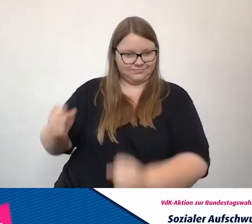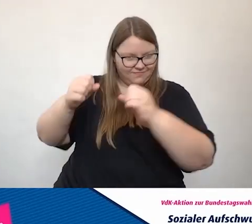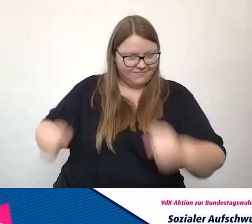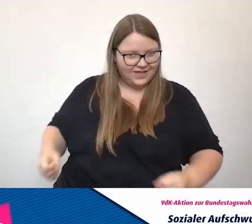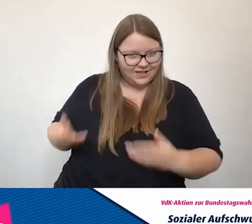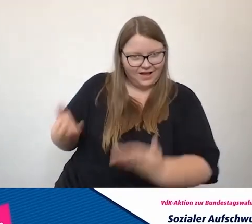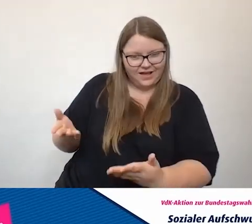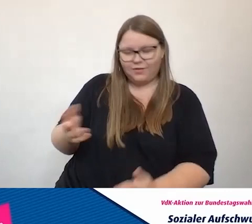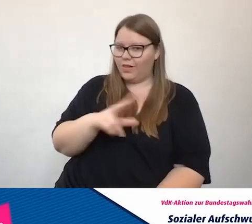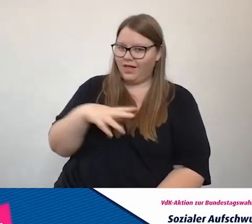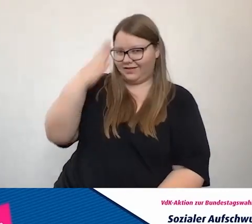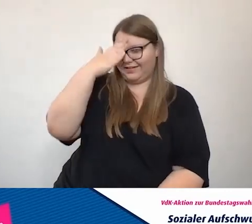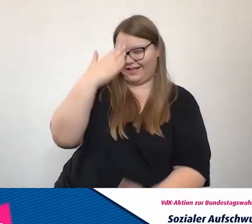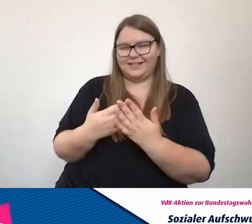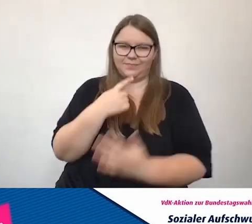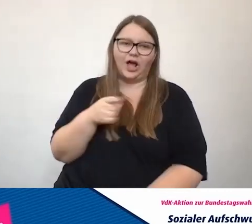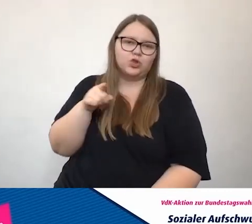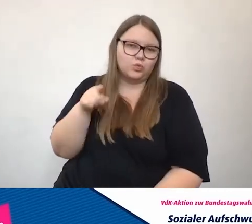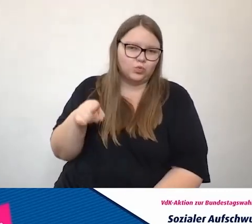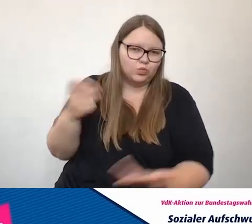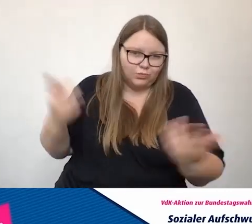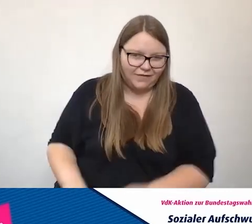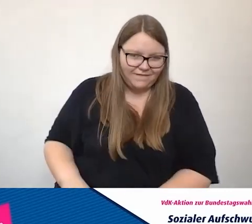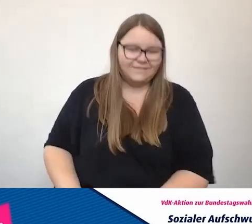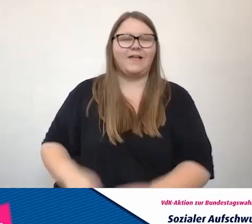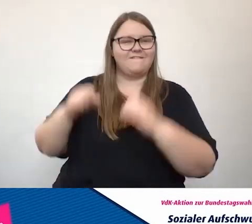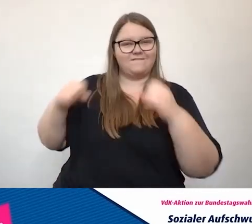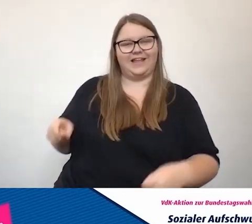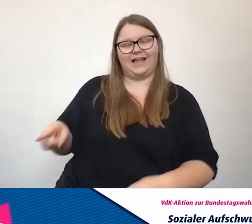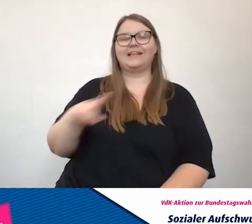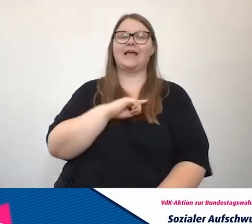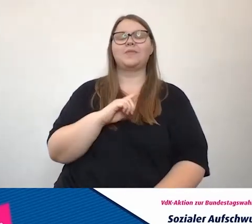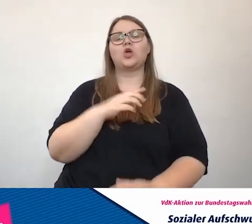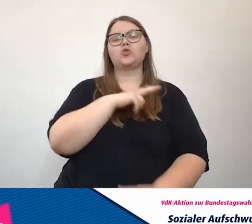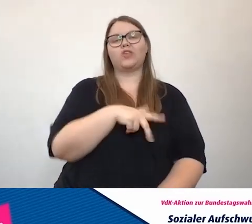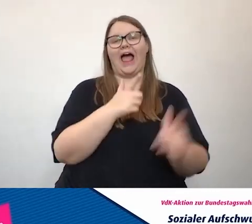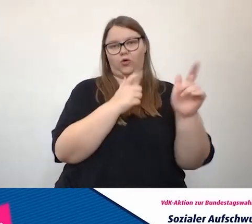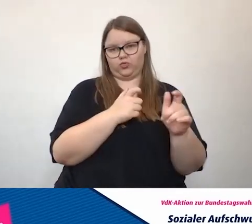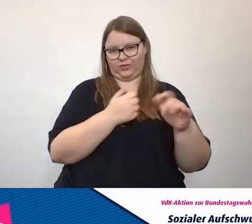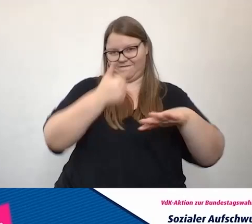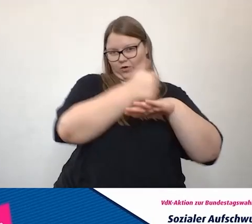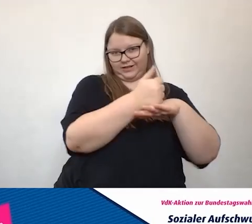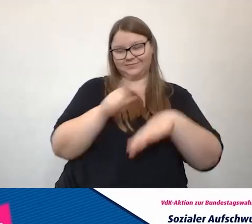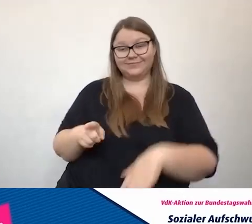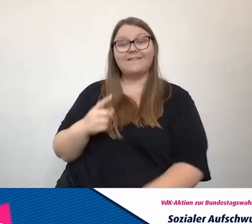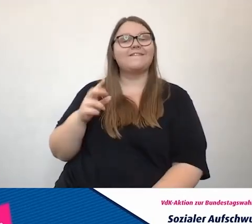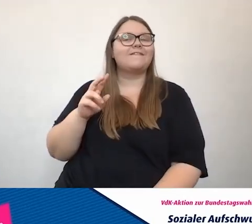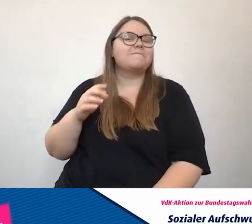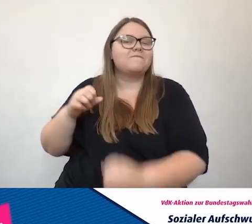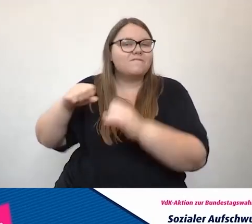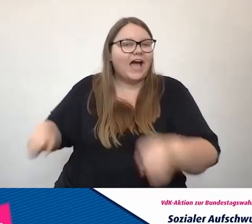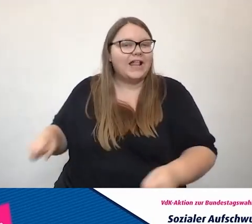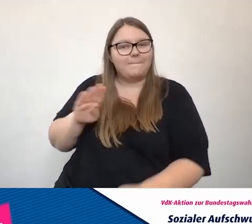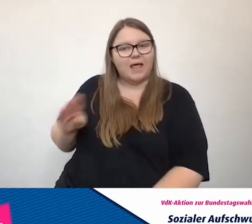ziemlich lange kenne und deswegen dutzen wir uns auch. Ich bin ja selbst Vorsitzender des Sozialausschusses und Verena Bentele. Na, ich muss mal sagen,